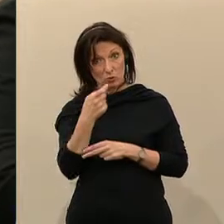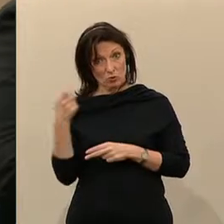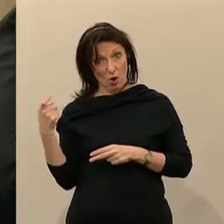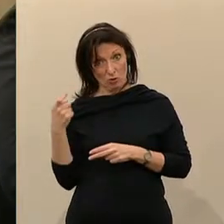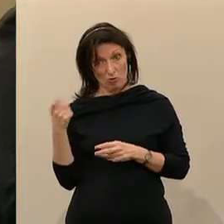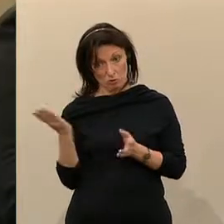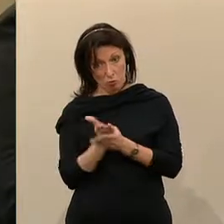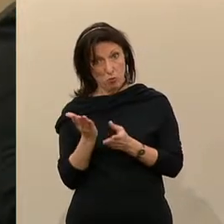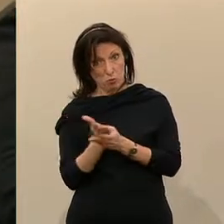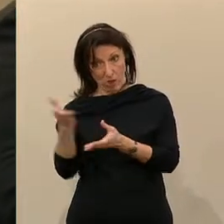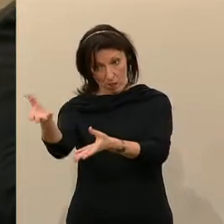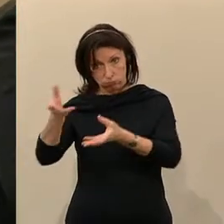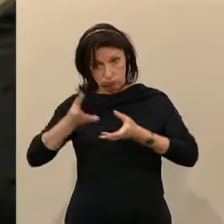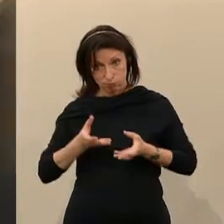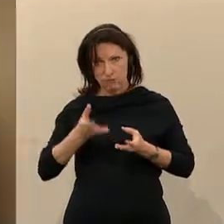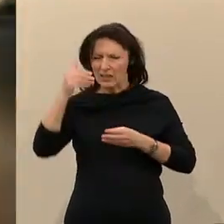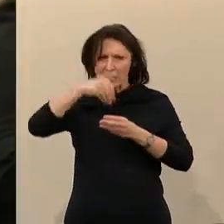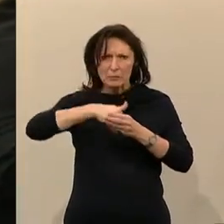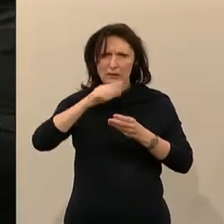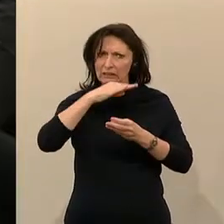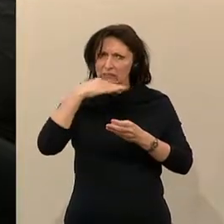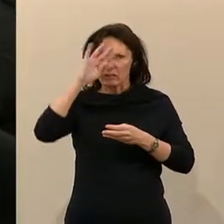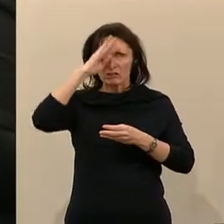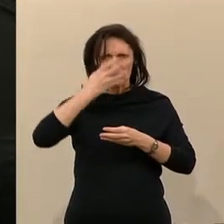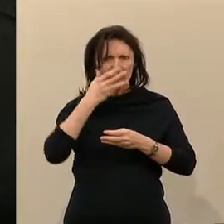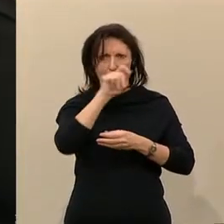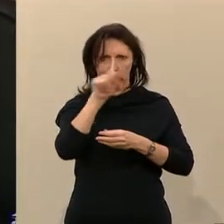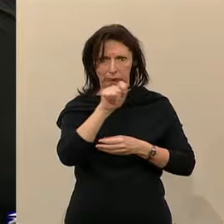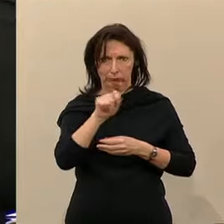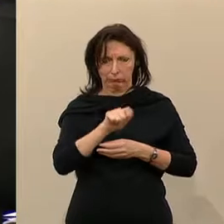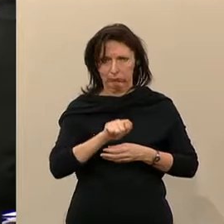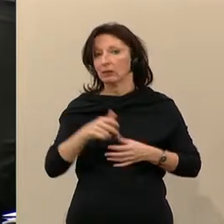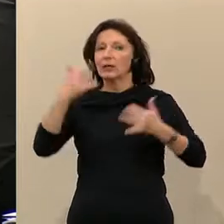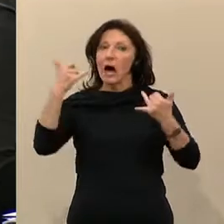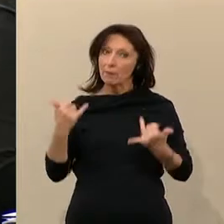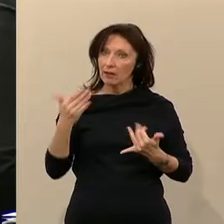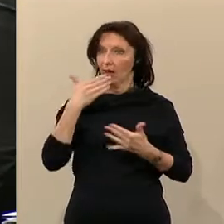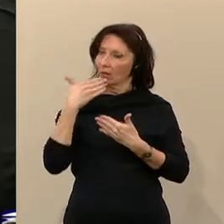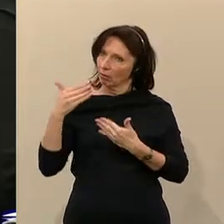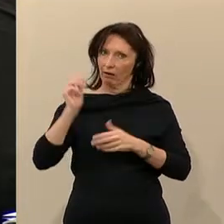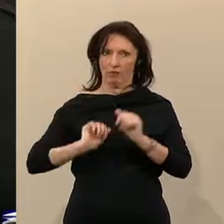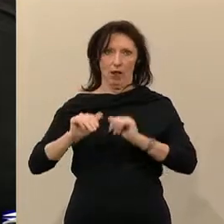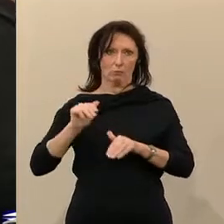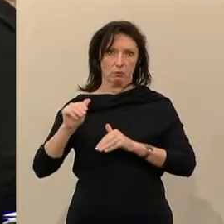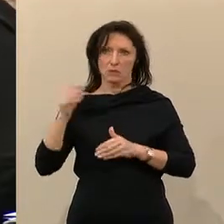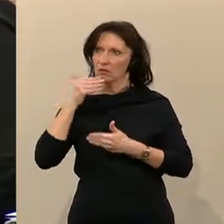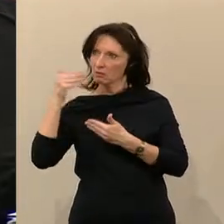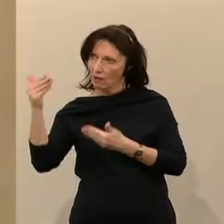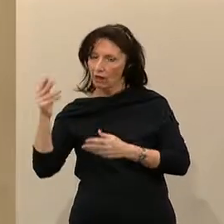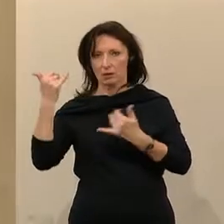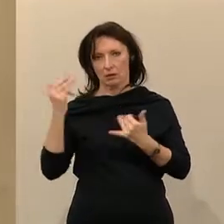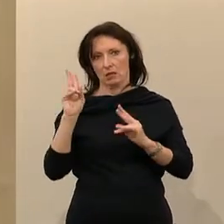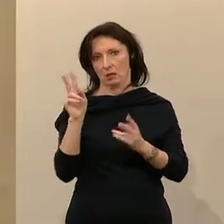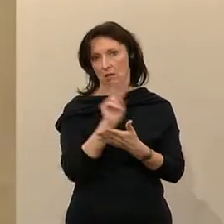geschwärzt vorgelegt worden sind, vom damaligen Verteidigungsminister, nun endlich möglich einzusehen. Und diese Unterlagen werden auch